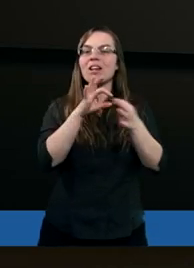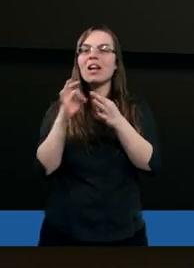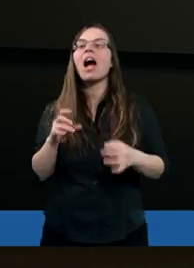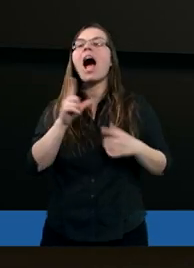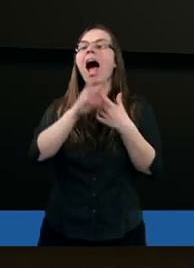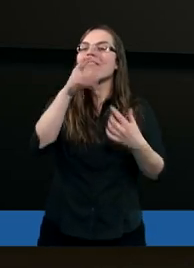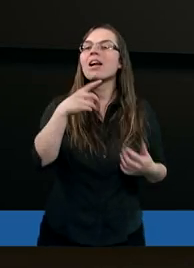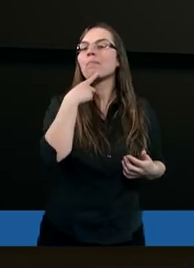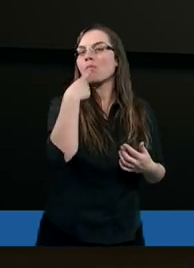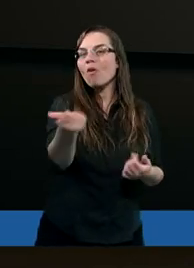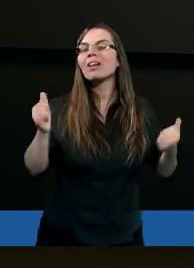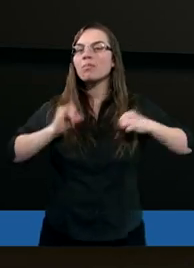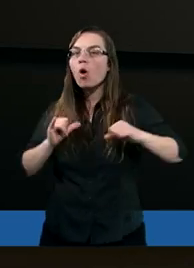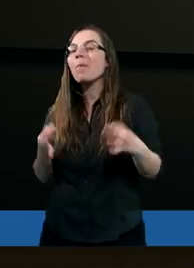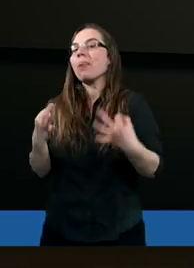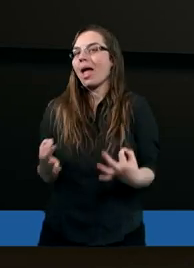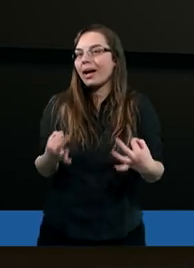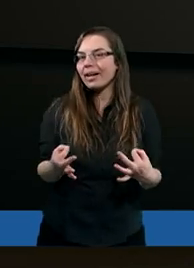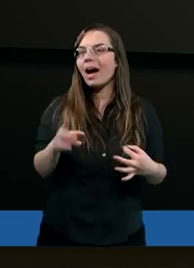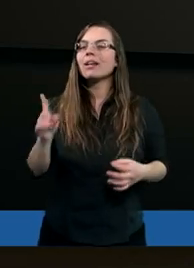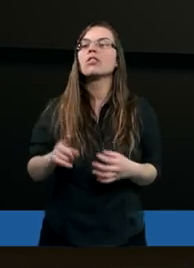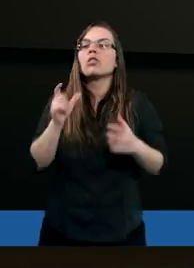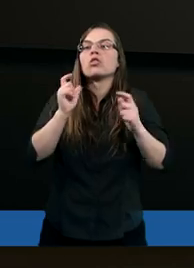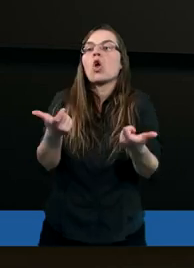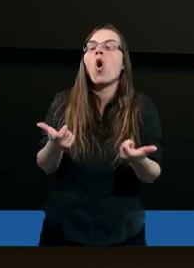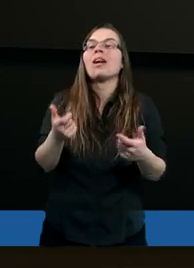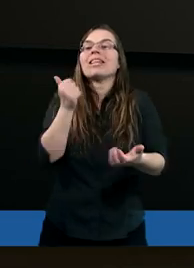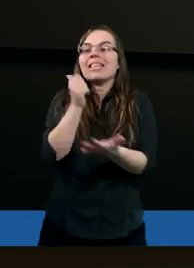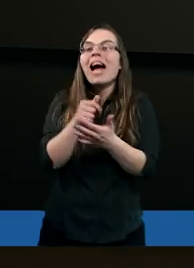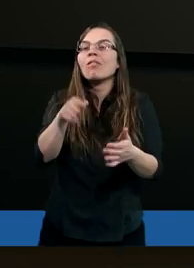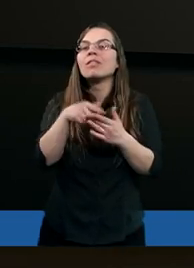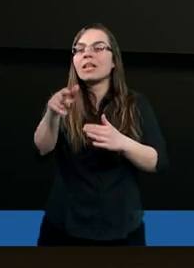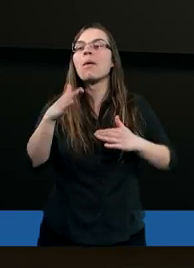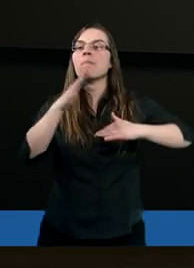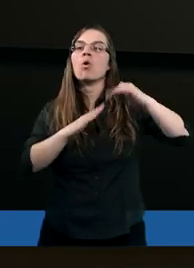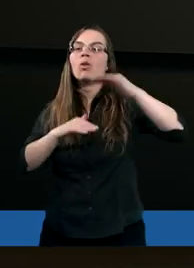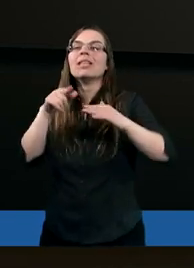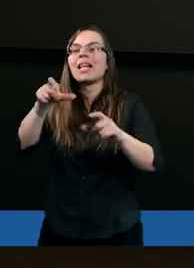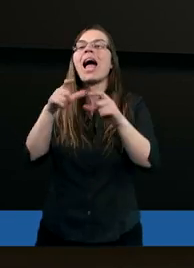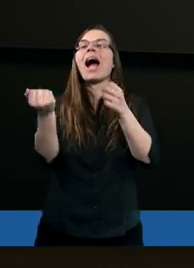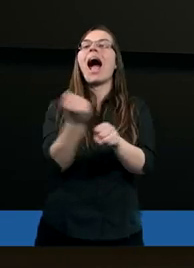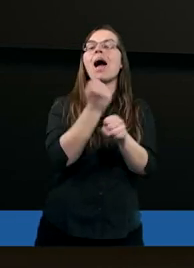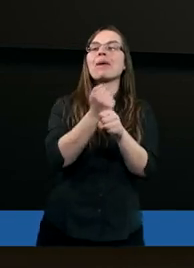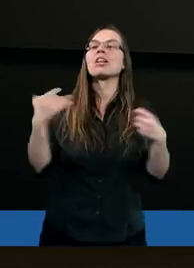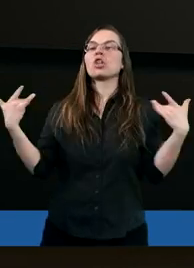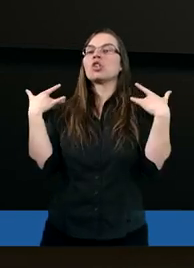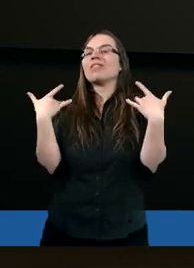A więc powiedzmy sobie teraz, kto stanowi ten budynek, te kamienie żywe?